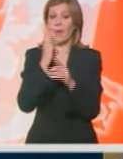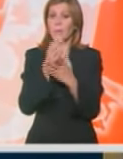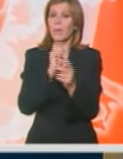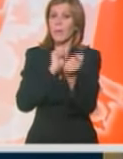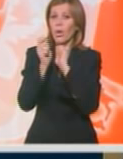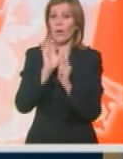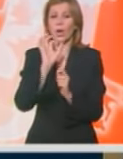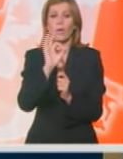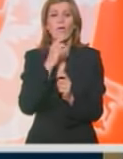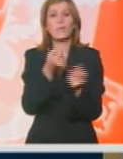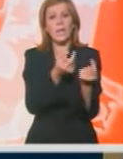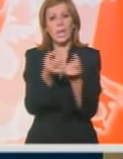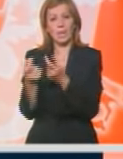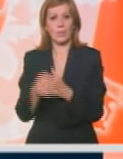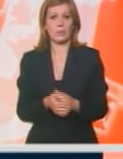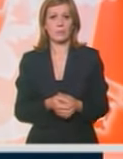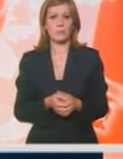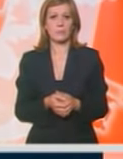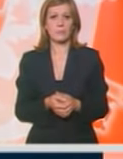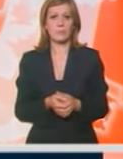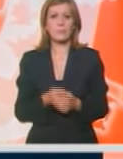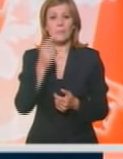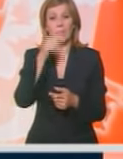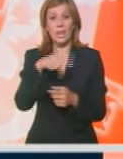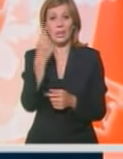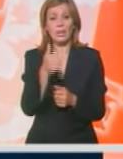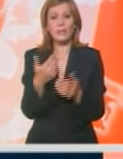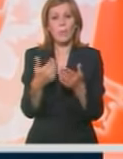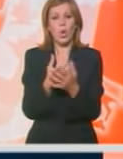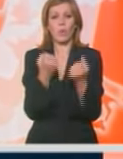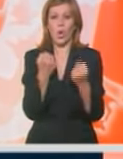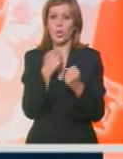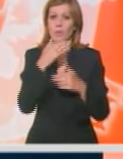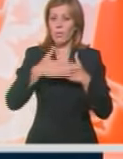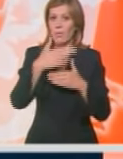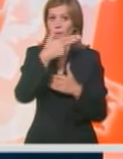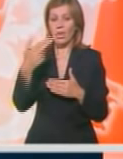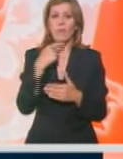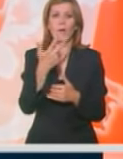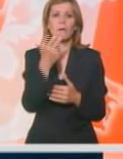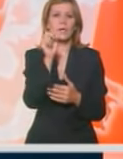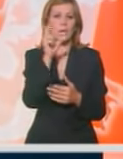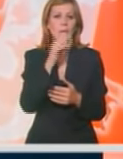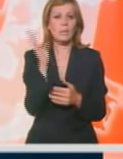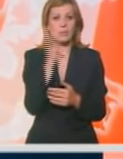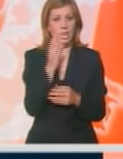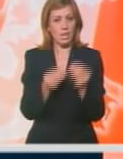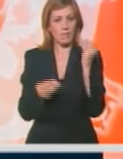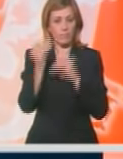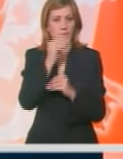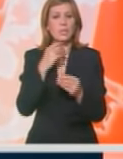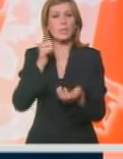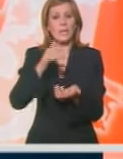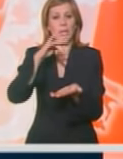pregovarano o njegovim detaljima. Dinar je danas ponovo ojačao prema EURO i to za 13 para. Zvanični